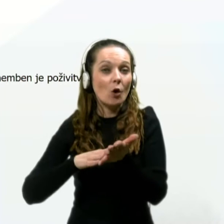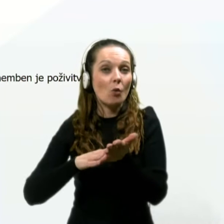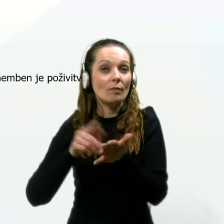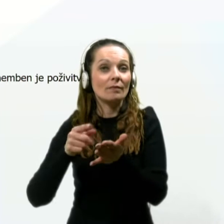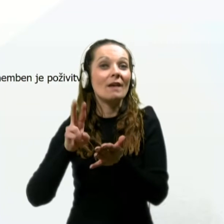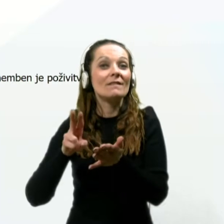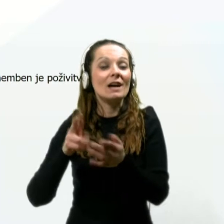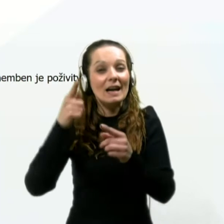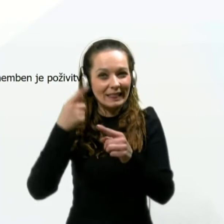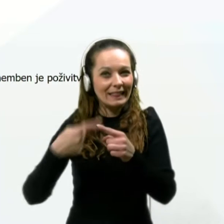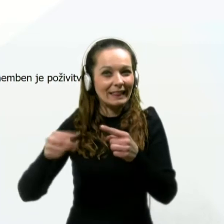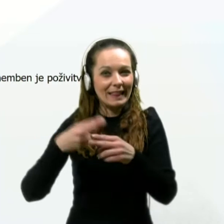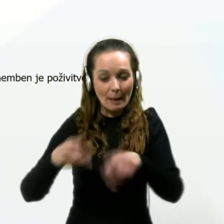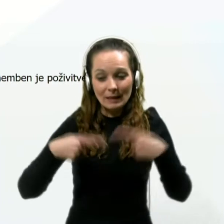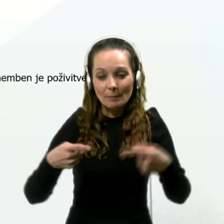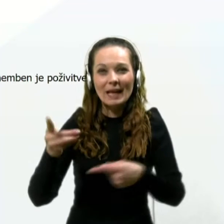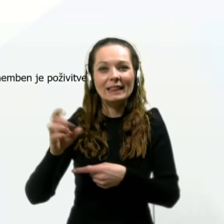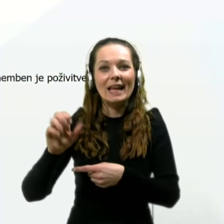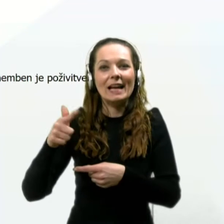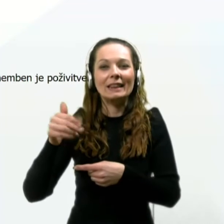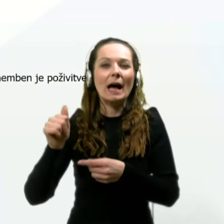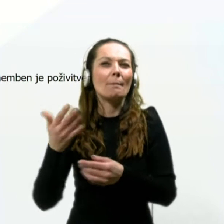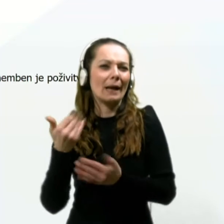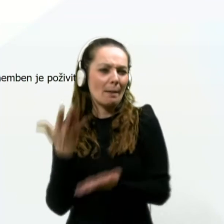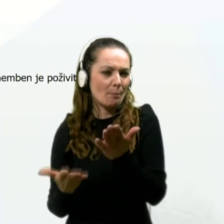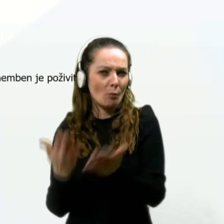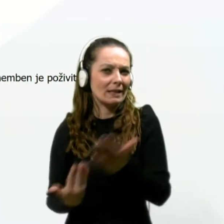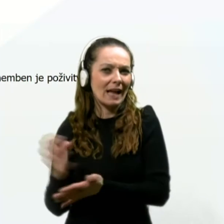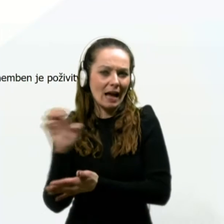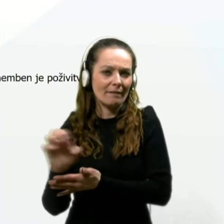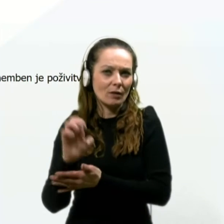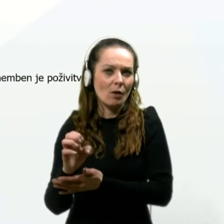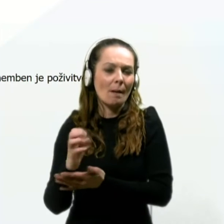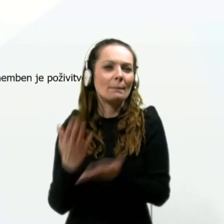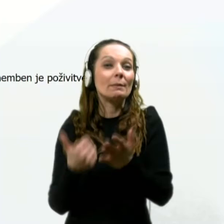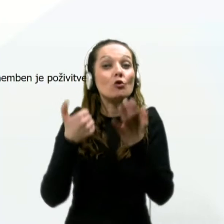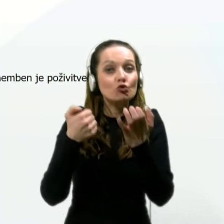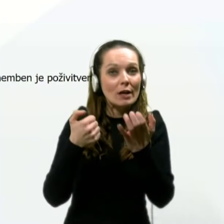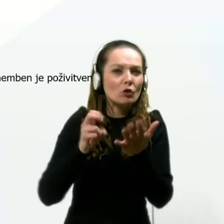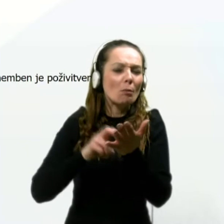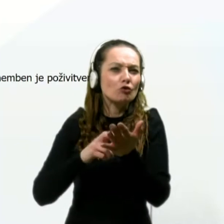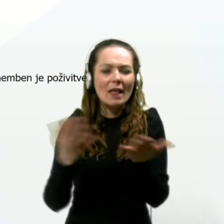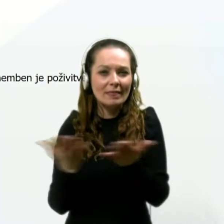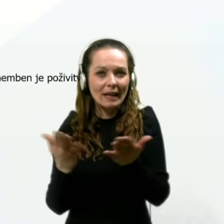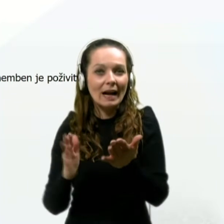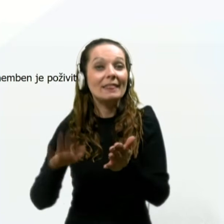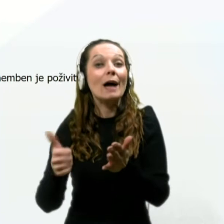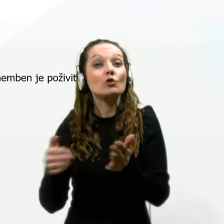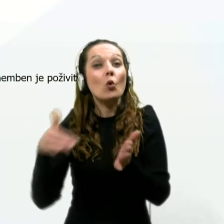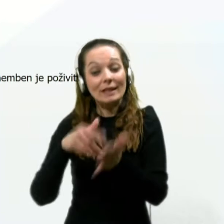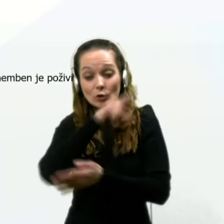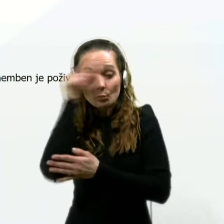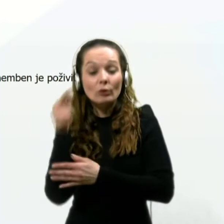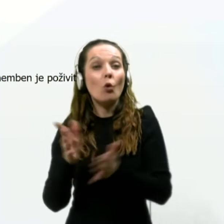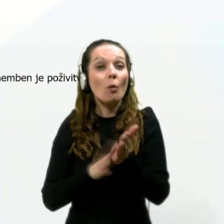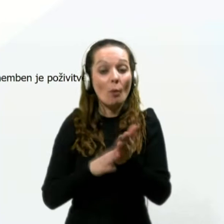valu delta se vrtela nekje poprečju za Evropo okrog 600 in še nekaj na 100 tisoč prebivalcev,